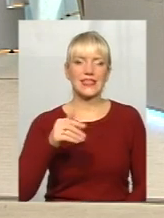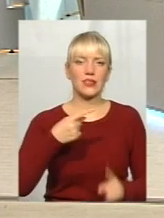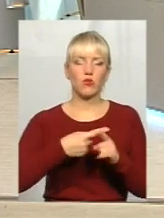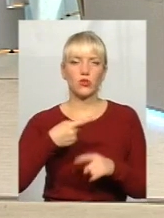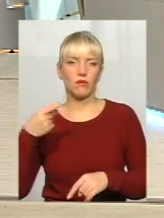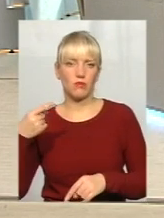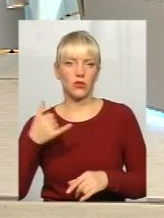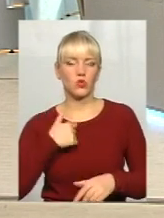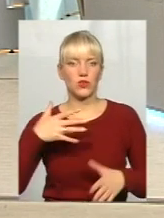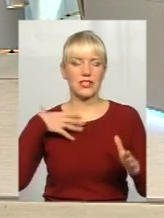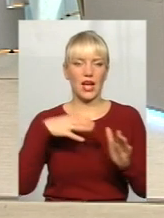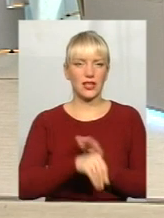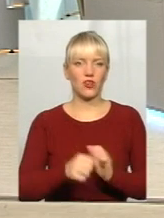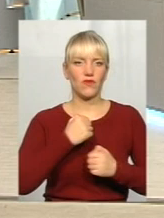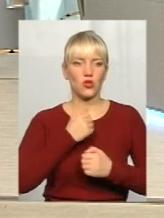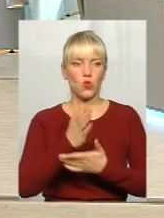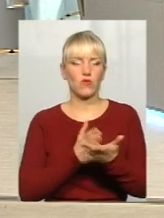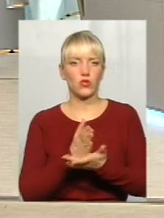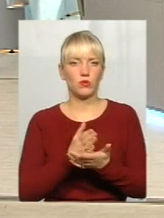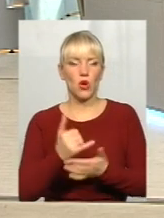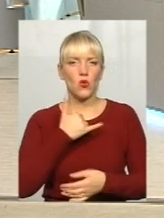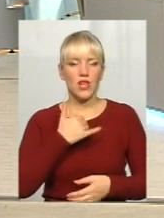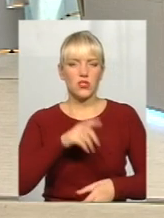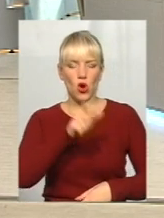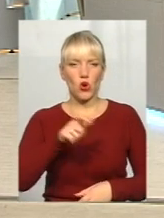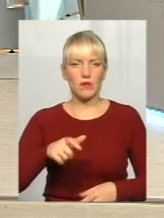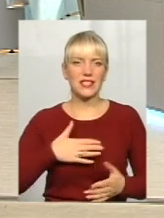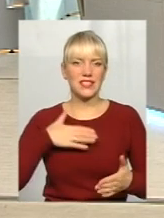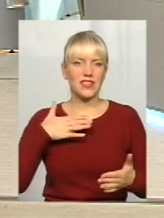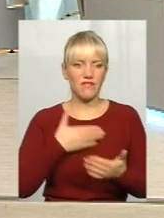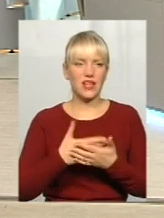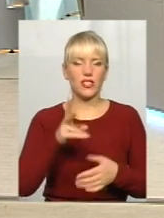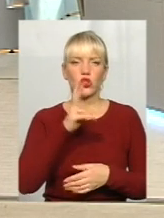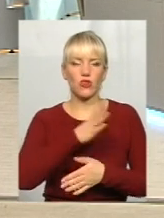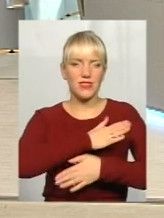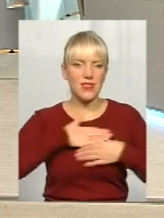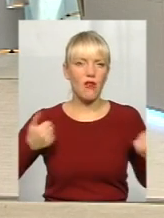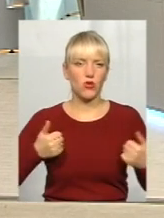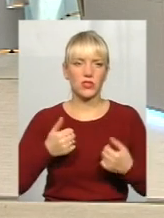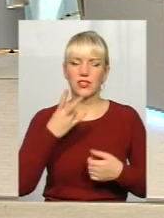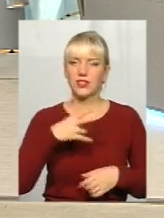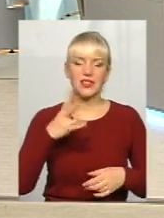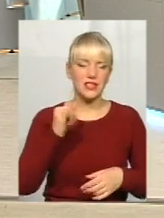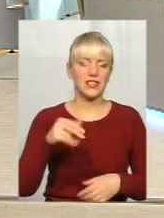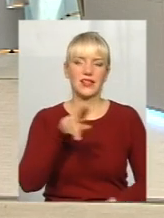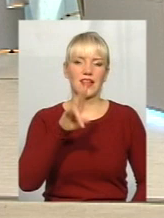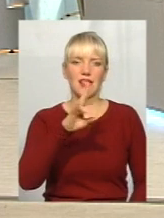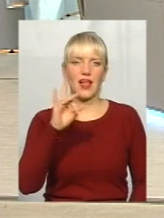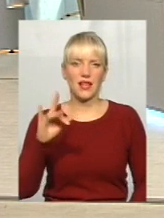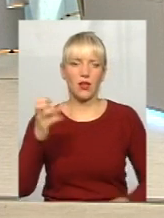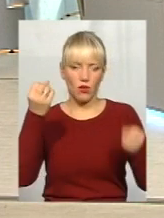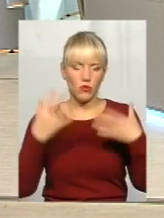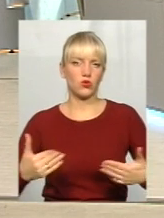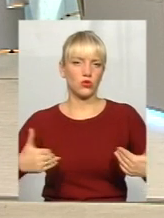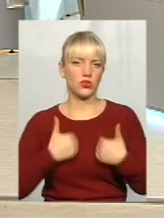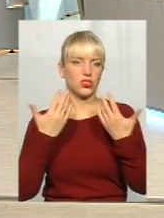-мінус сьогодні загинули тільки військовослужбовців. Наших громадян цивільних, які не хотіли ні ДНР, нічого. Вони хотіли просто жити.